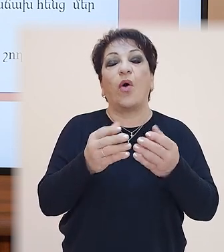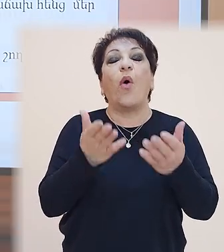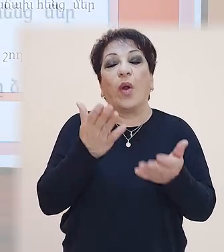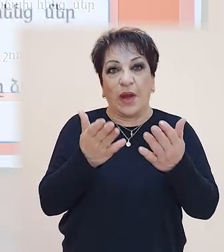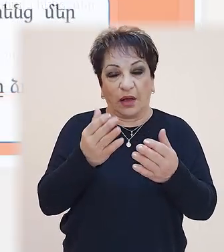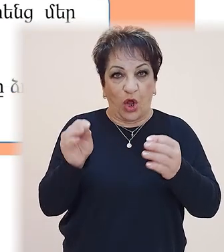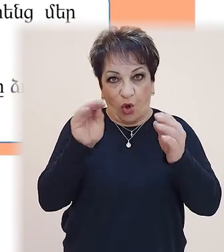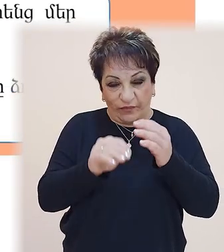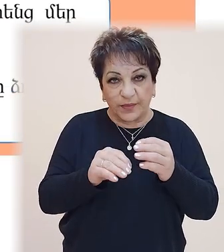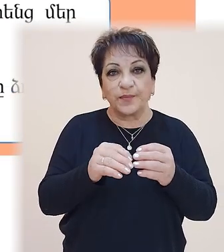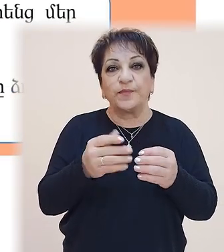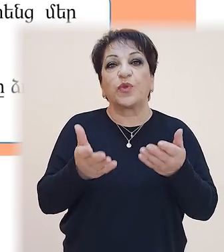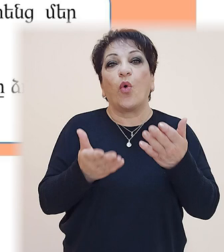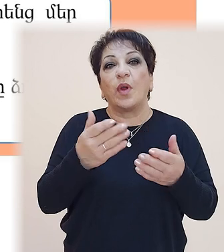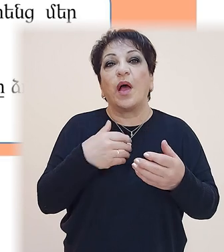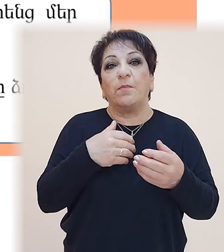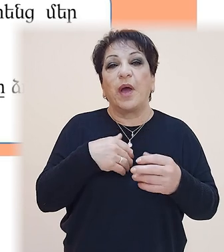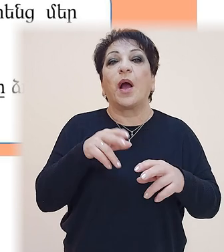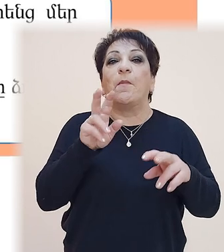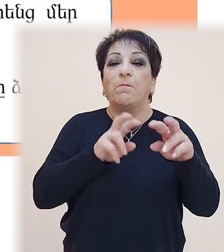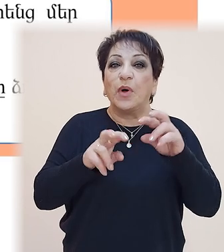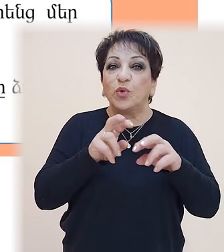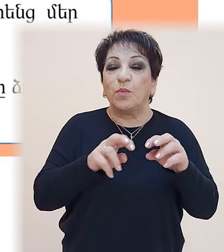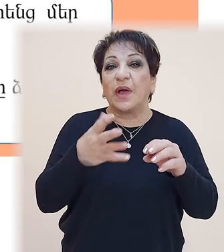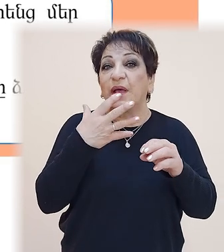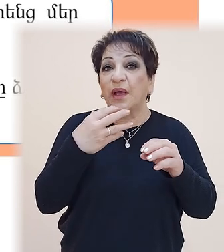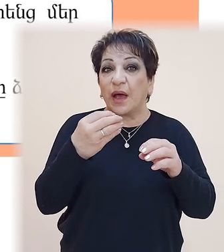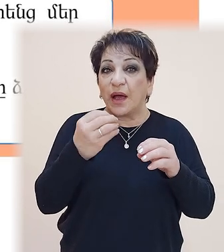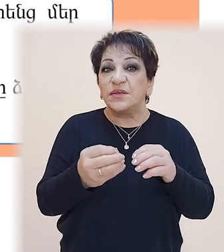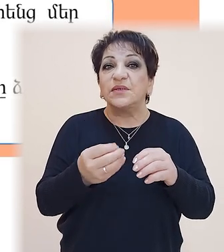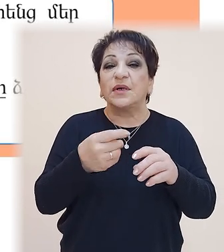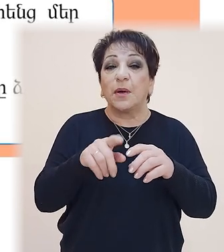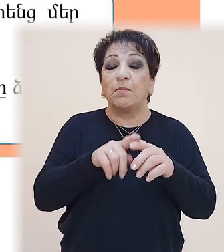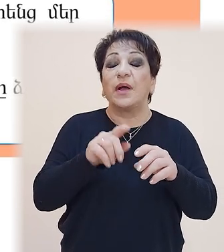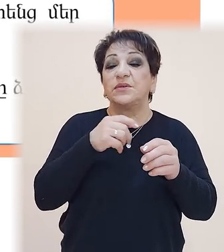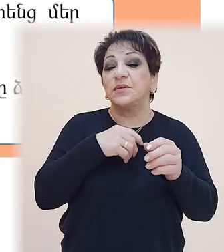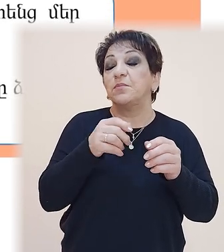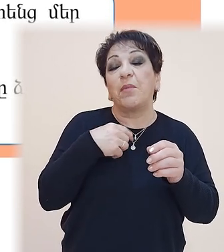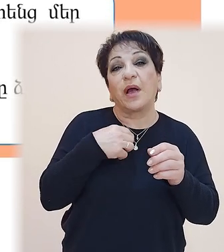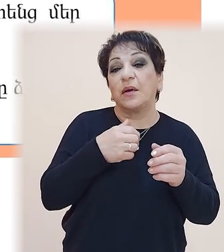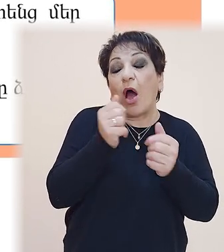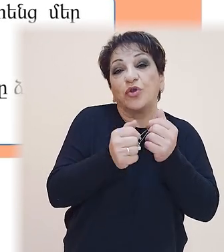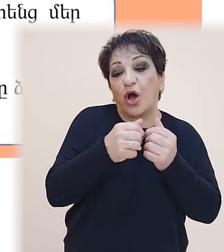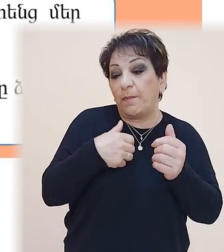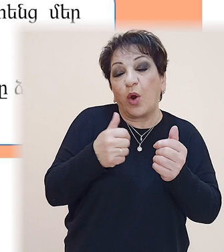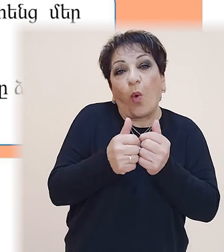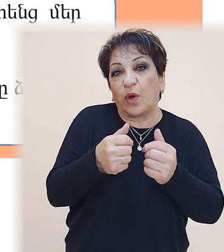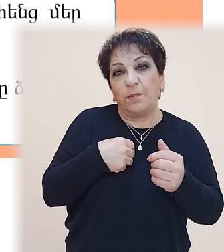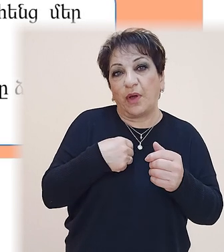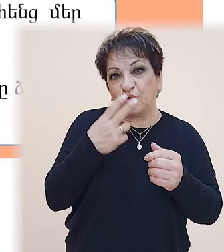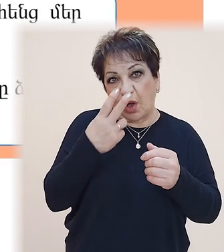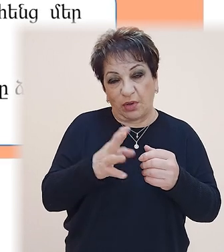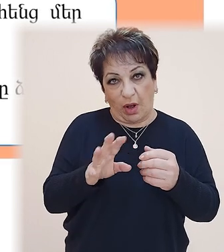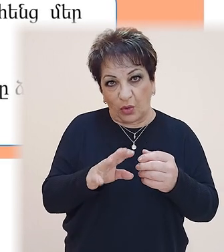որինակ, մենք պնտրում են գեղեցիկ նամենուր, բայց հաճախ հենց մեր կողքին չենք նկատում այն։ բաղկացած է երկու